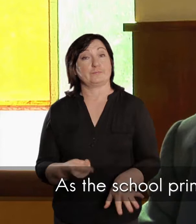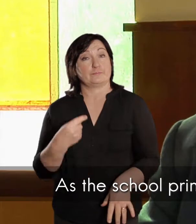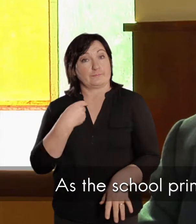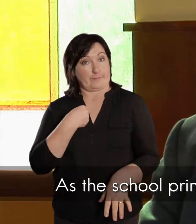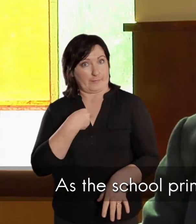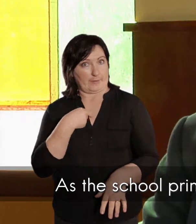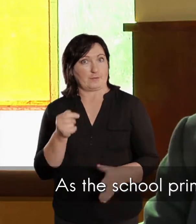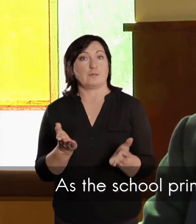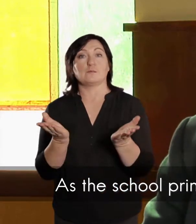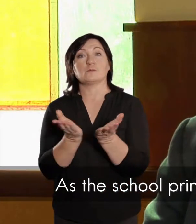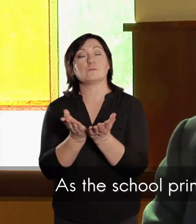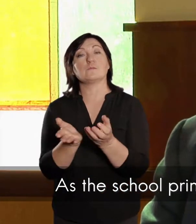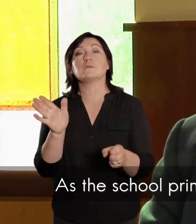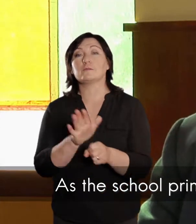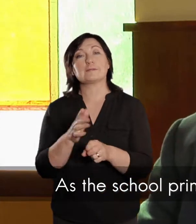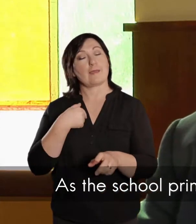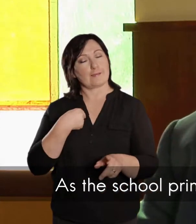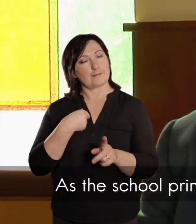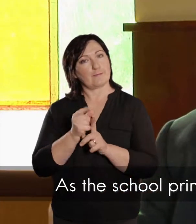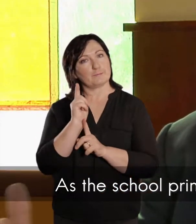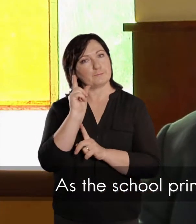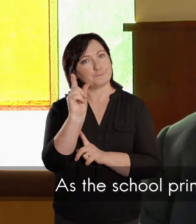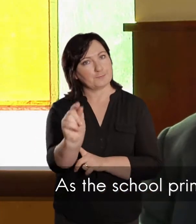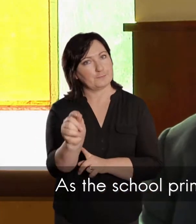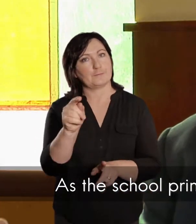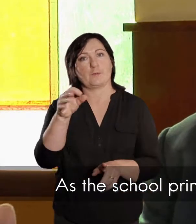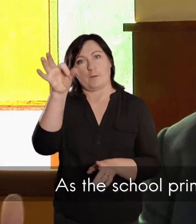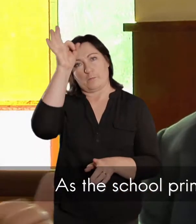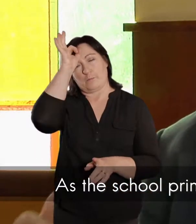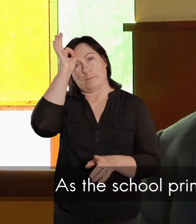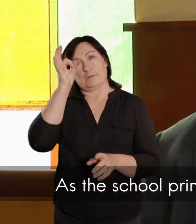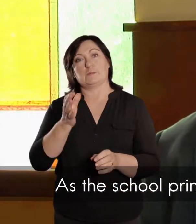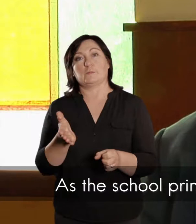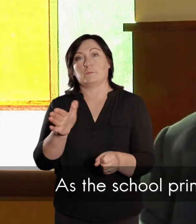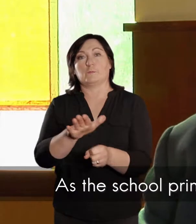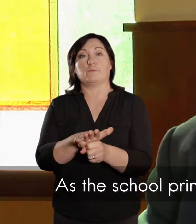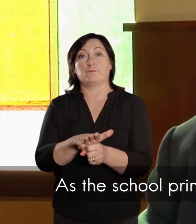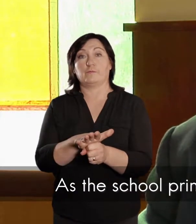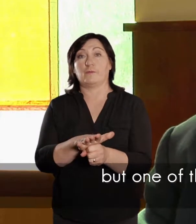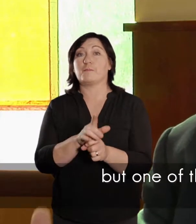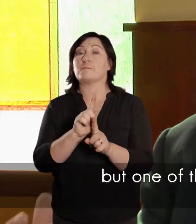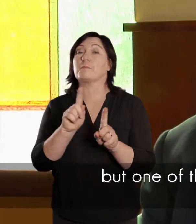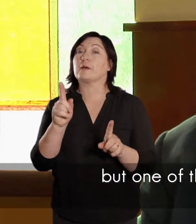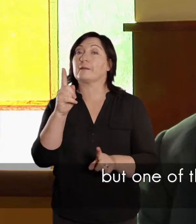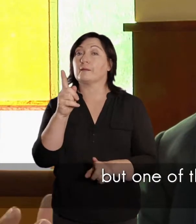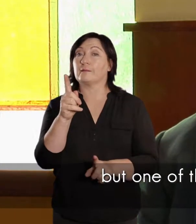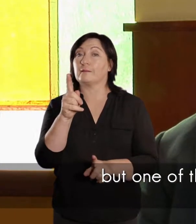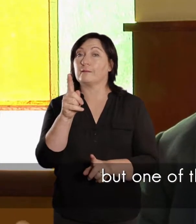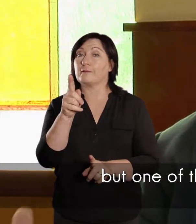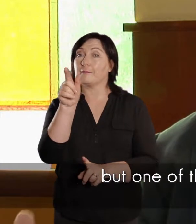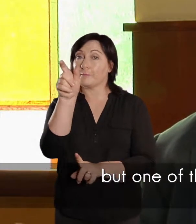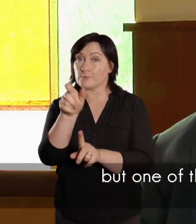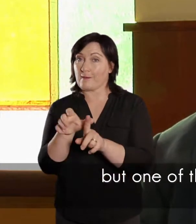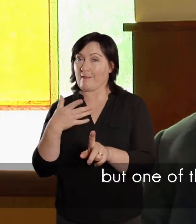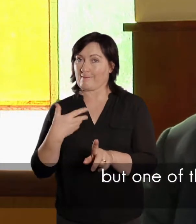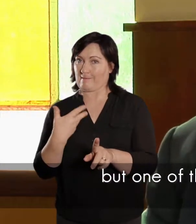en ek, as schooloof, het gesê, ek sal gaan, om met die commissaris te praat, maar, een van die manne, wat